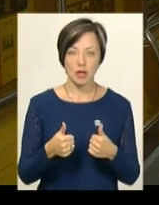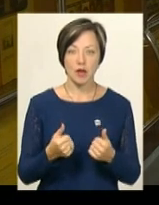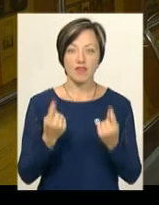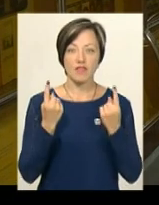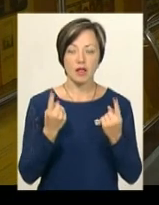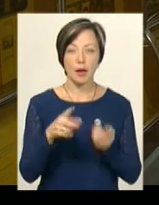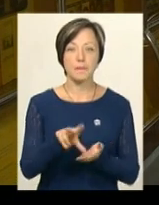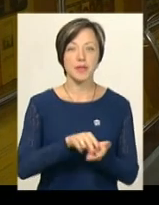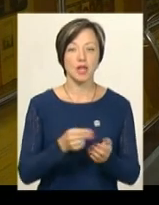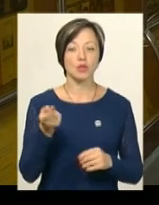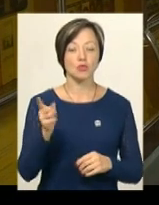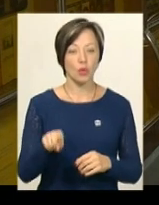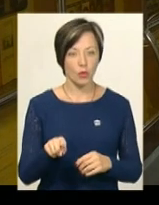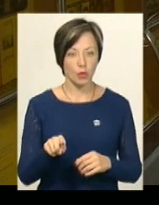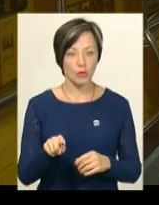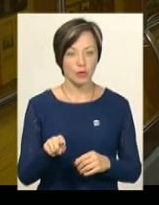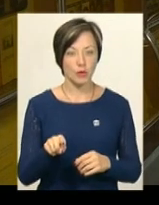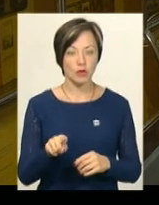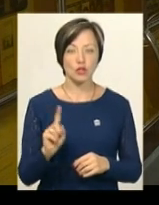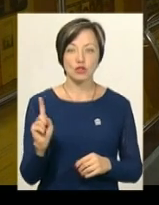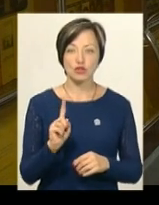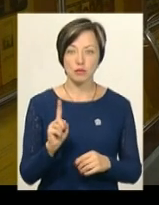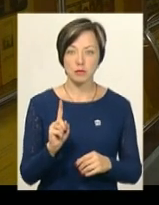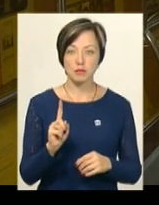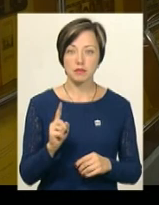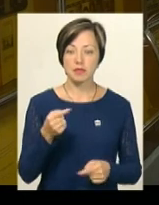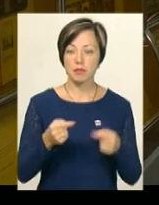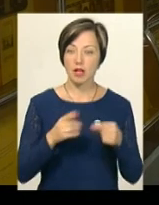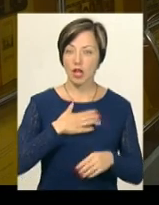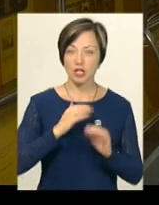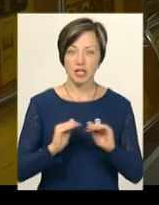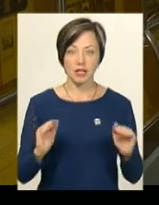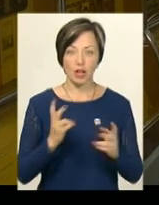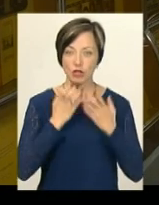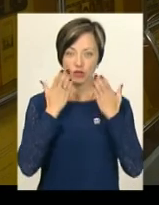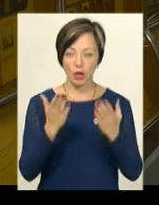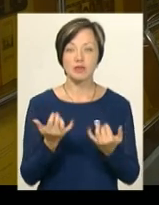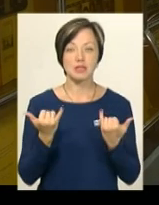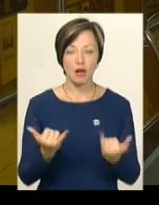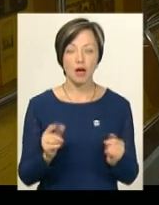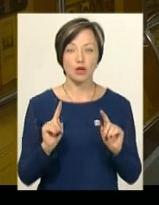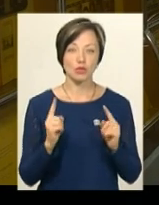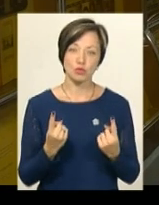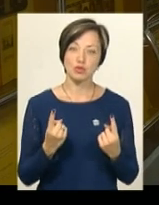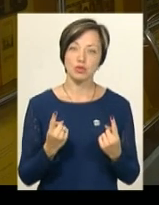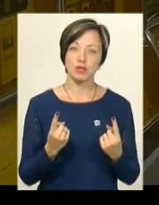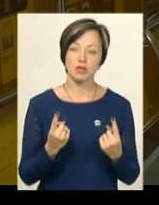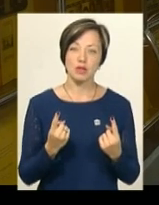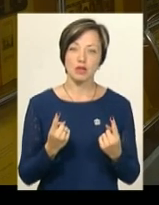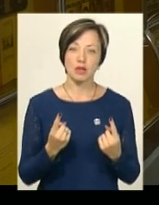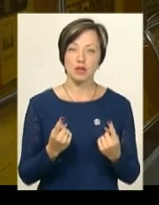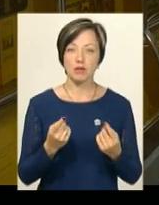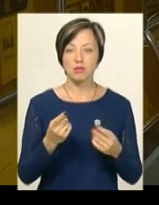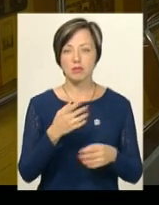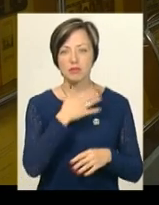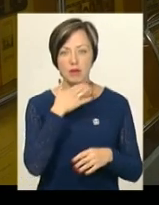великий приклад того, щоб заперечити, що наші діти не читають. Тому що зараз дуже дають нам дані